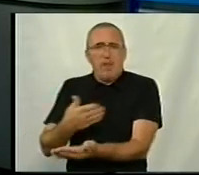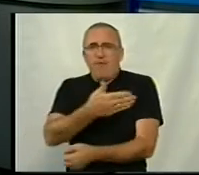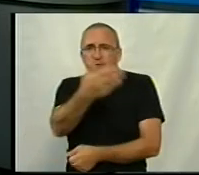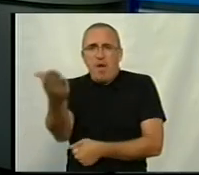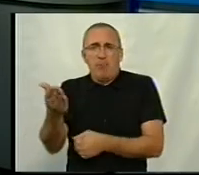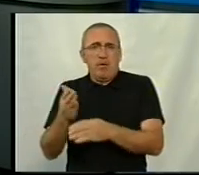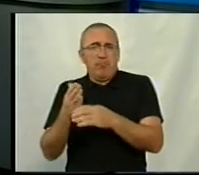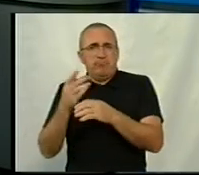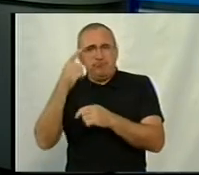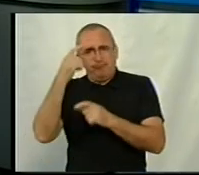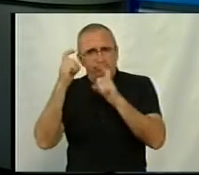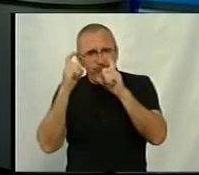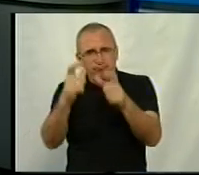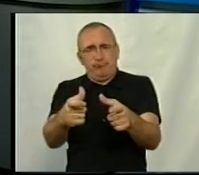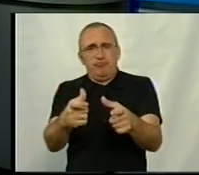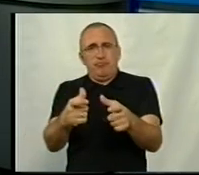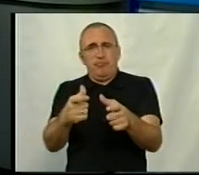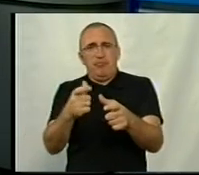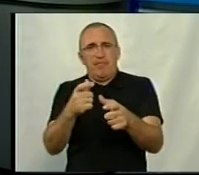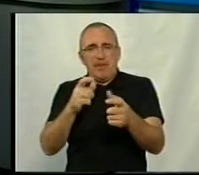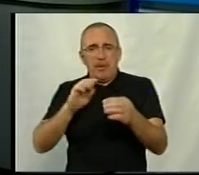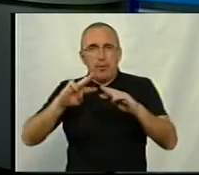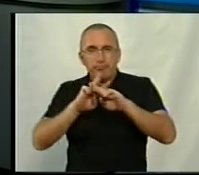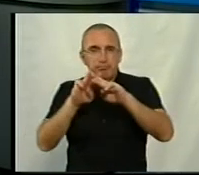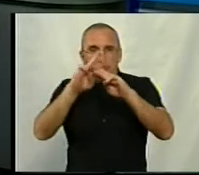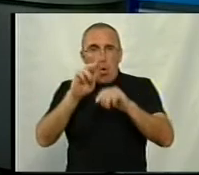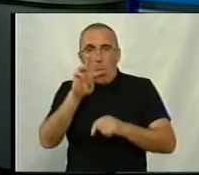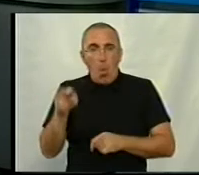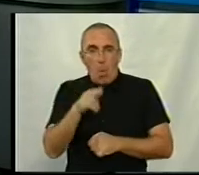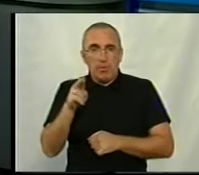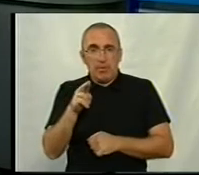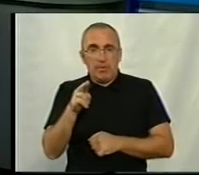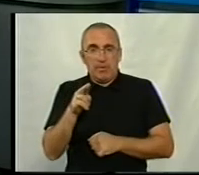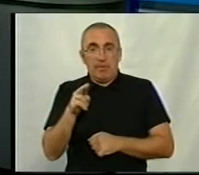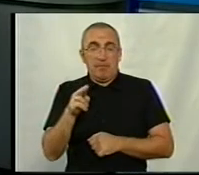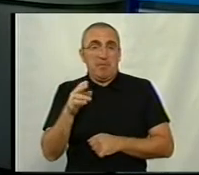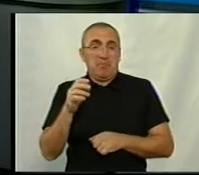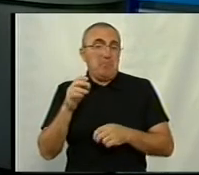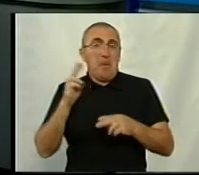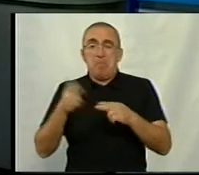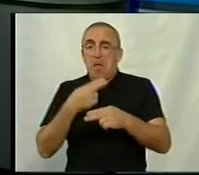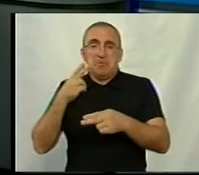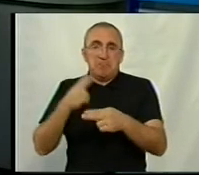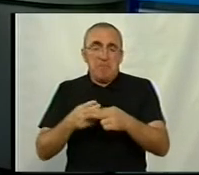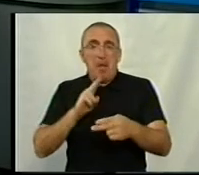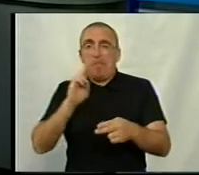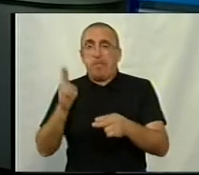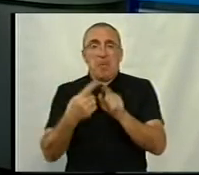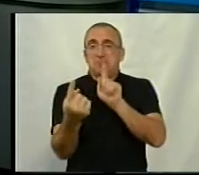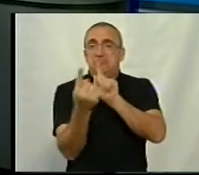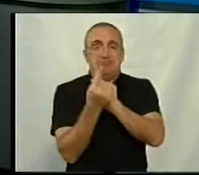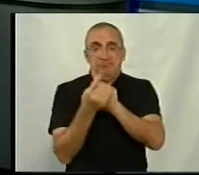надійде QR-код, за яким ви абсолютно безперешкодно, безконтактно